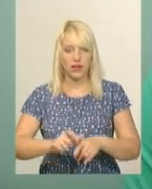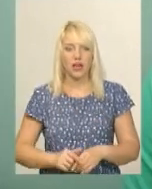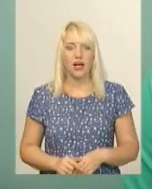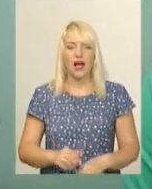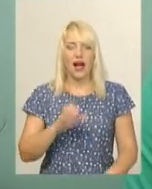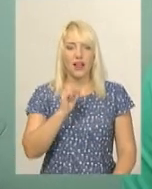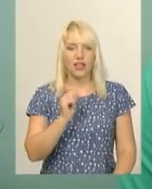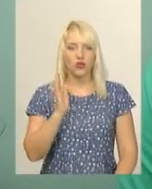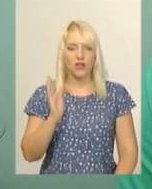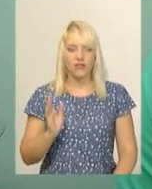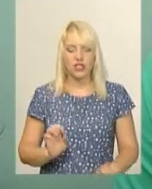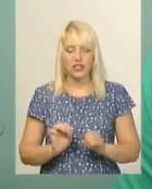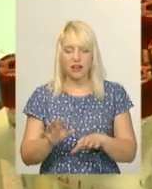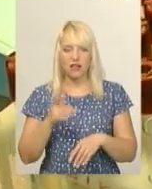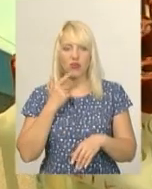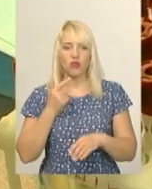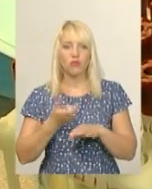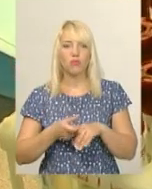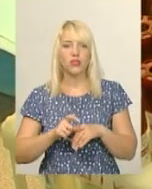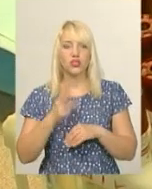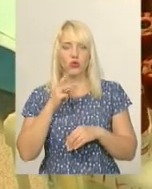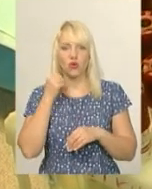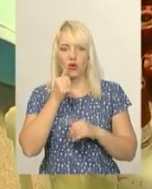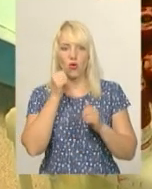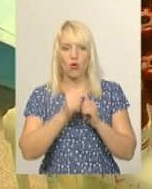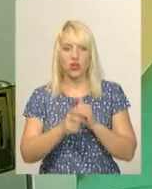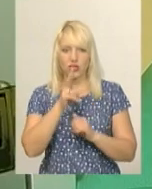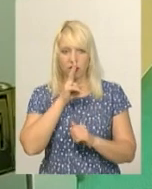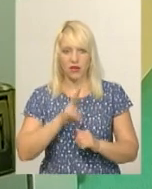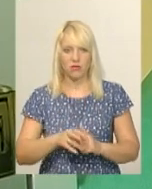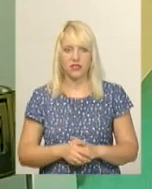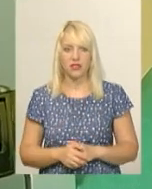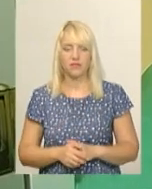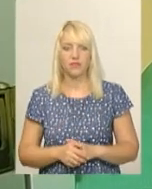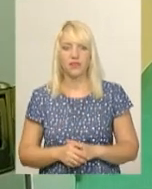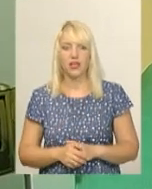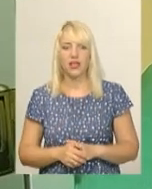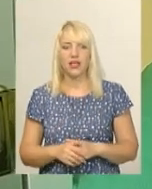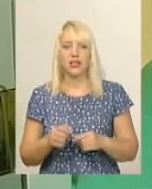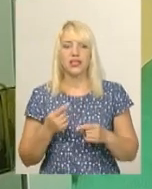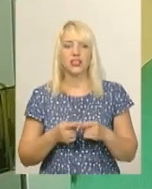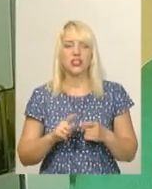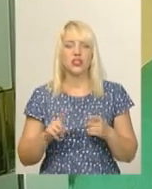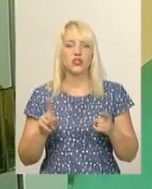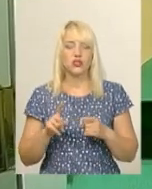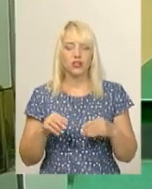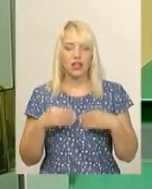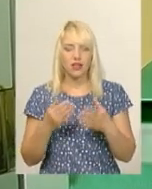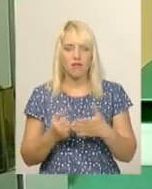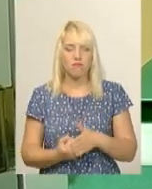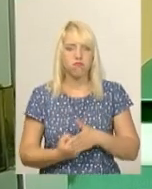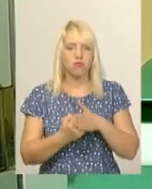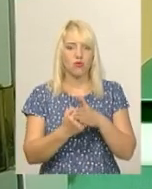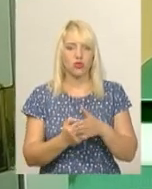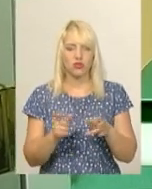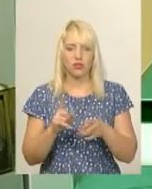Анатолій Вичавка здає кров більше трьох років, кожні два місяці. Те, що стає поштафон для будь-якої людини, тобто